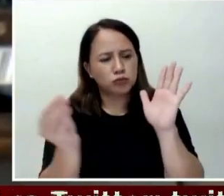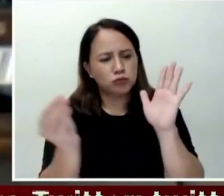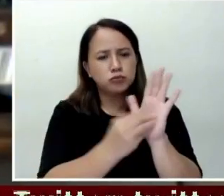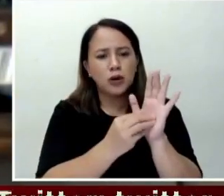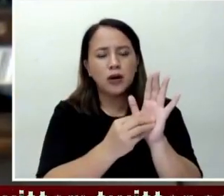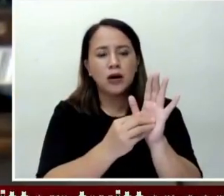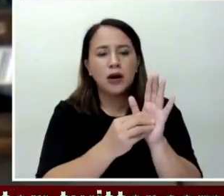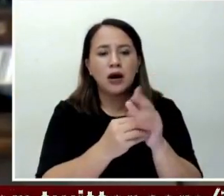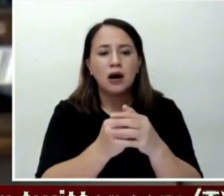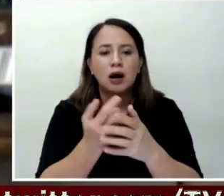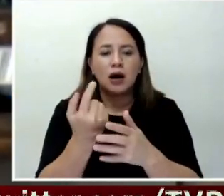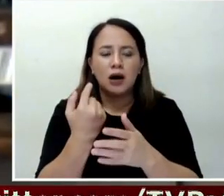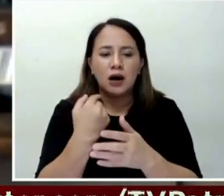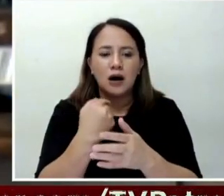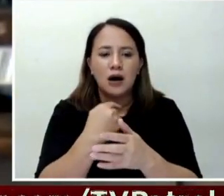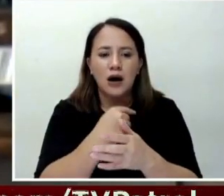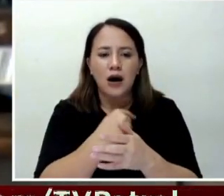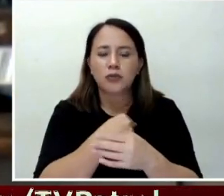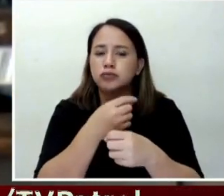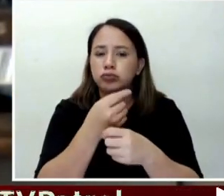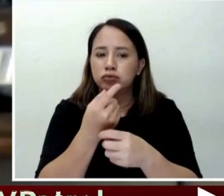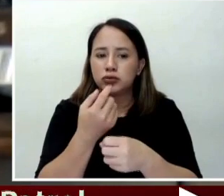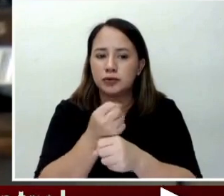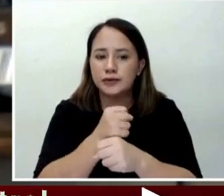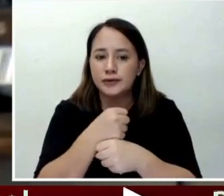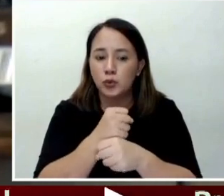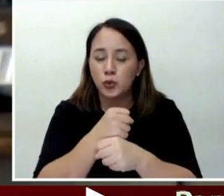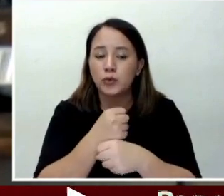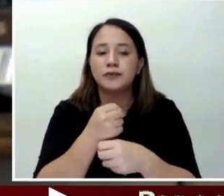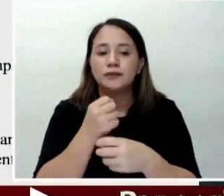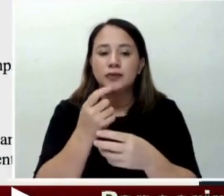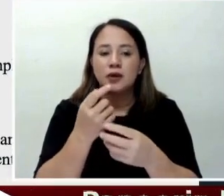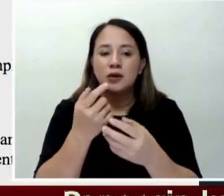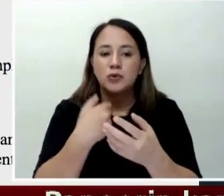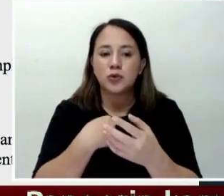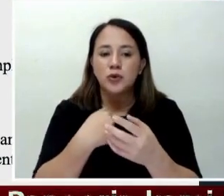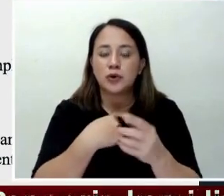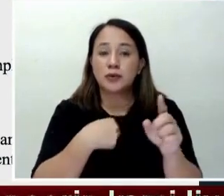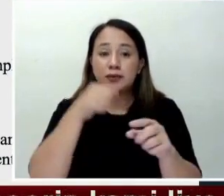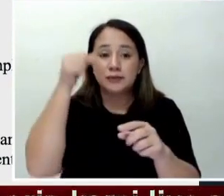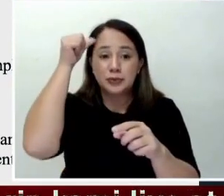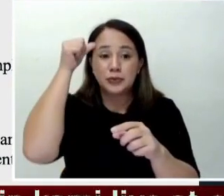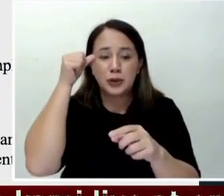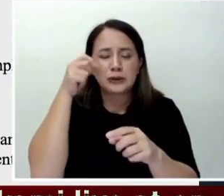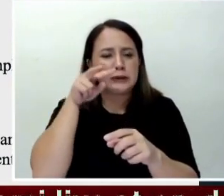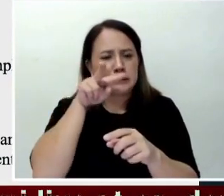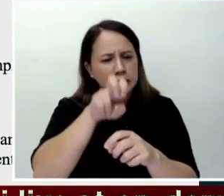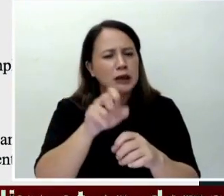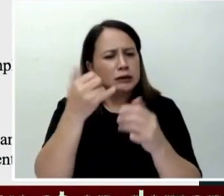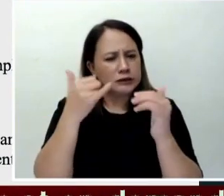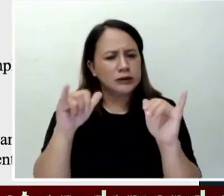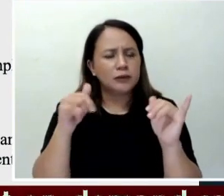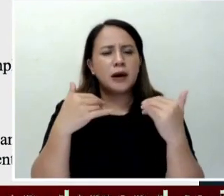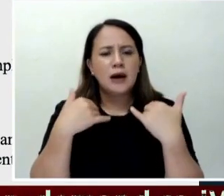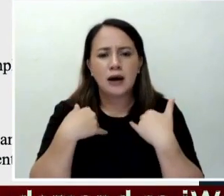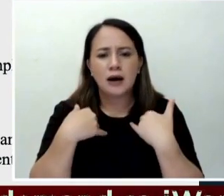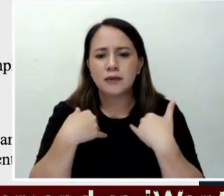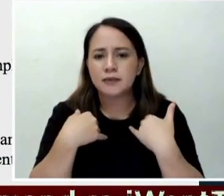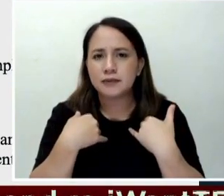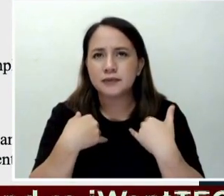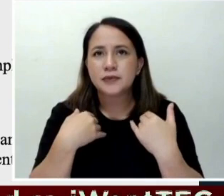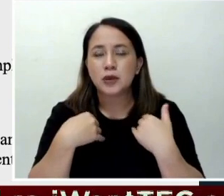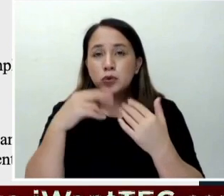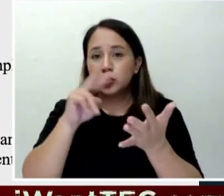aming ginagawa po sa bilang neurosurgeon. Nakita din niya na meron kami, noong 2019,